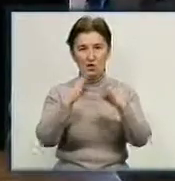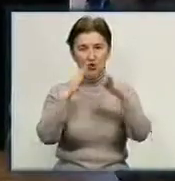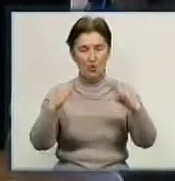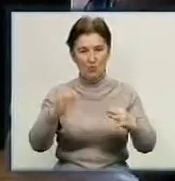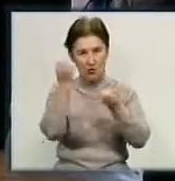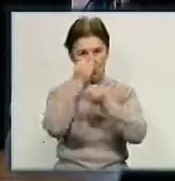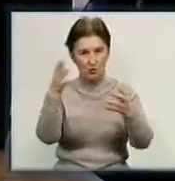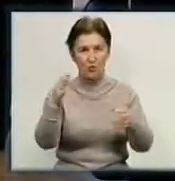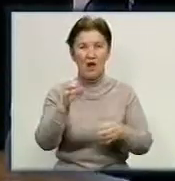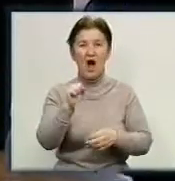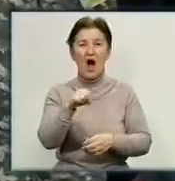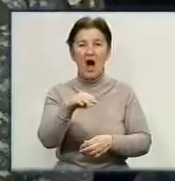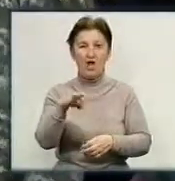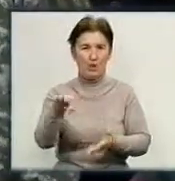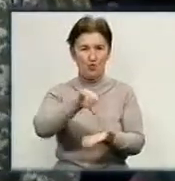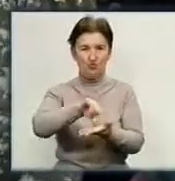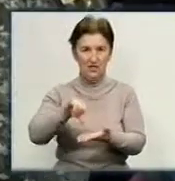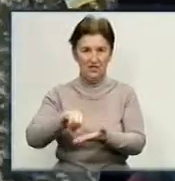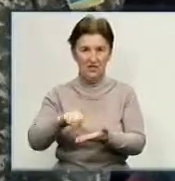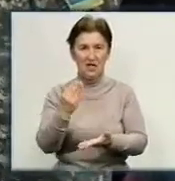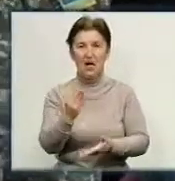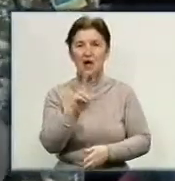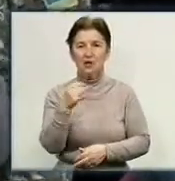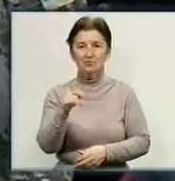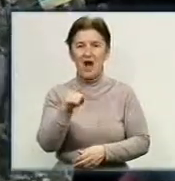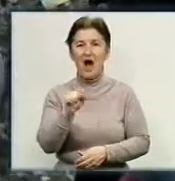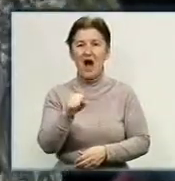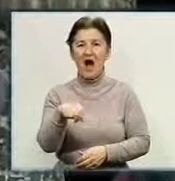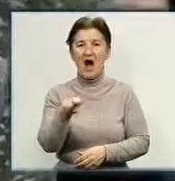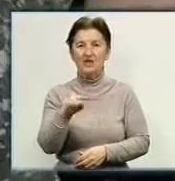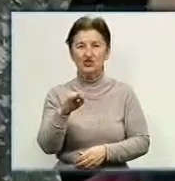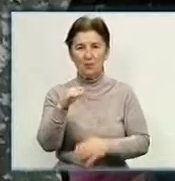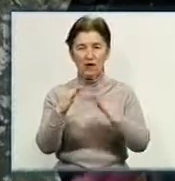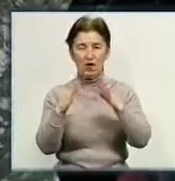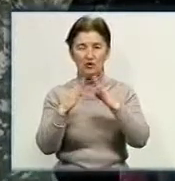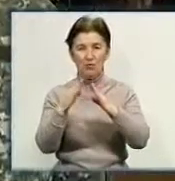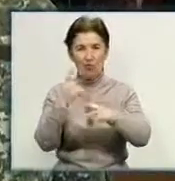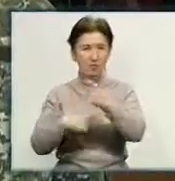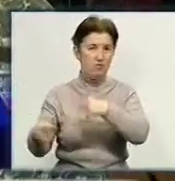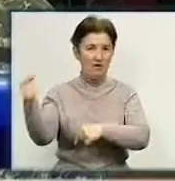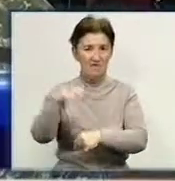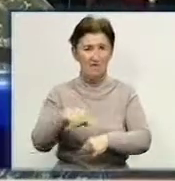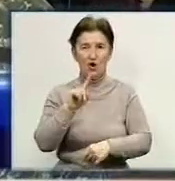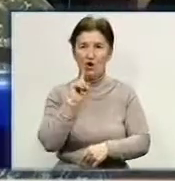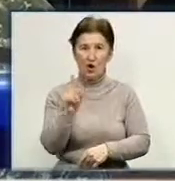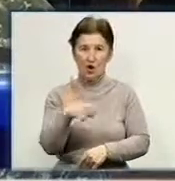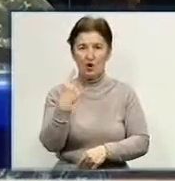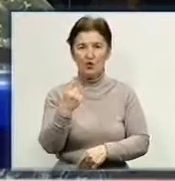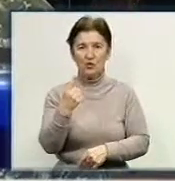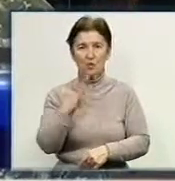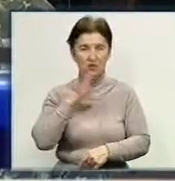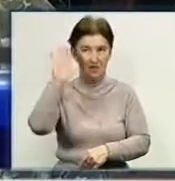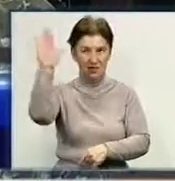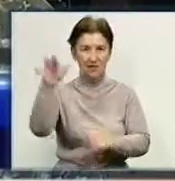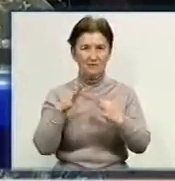ті, хто їм допомагають. Серед бійців Володимир Кедріч – заджамки. Додому він повернувся тиждень тому. Рік я був в зоні АТО,